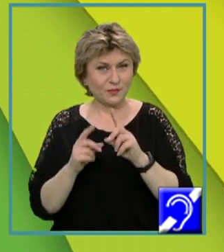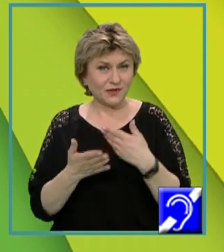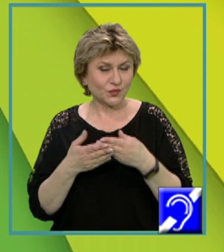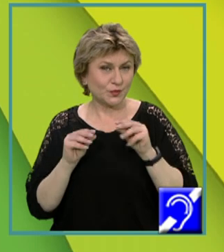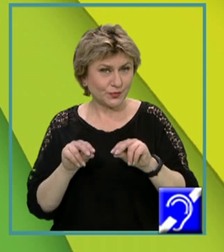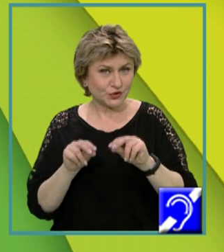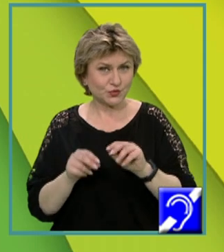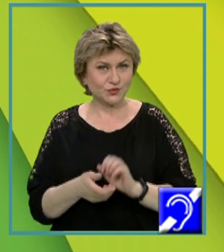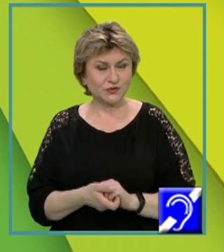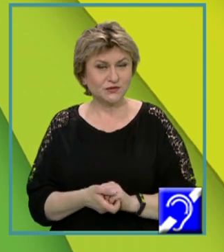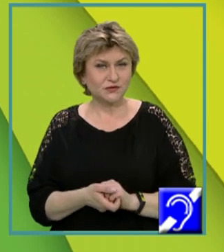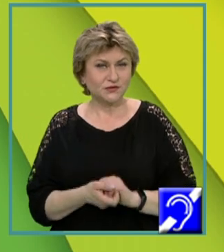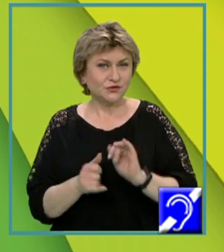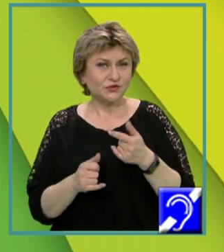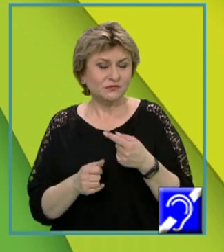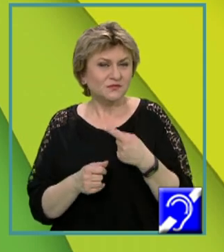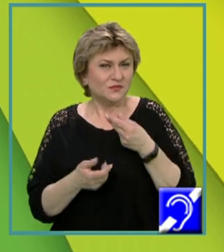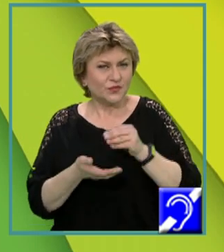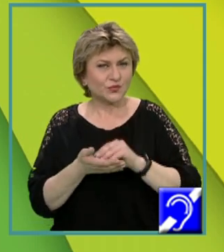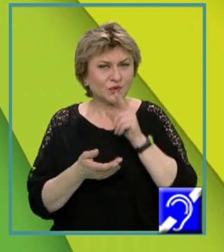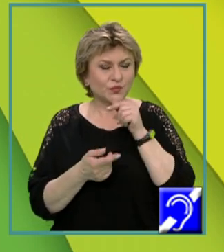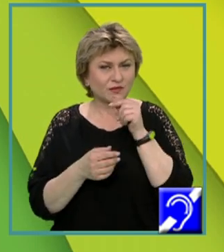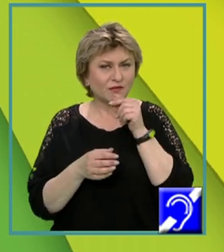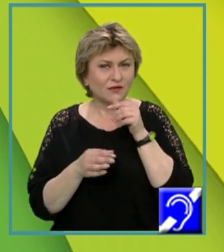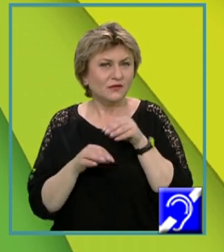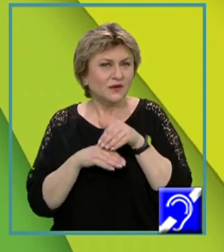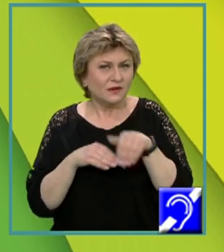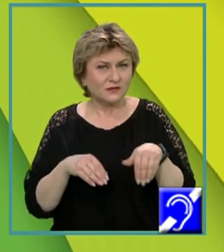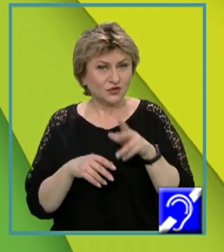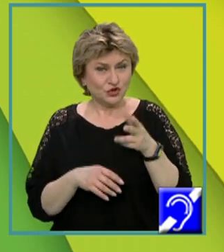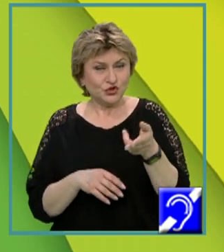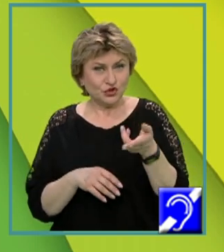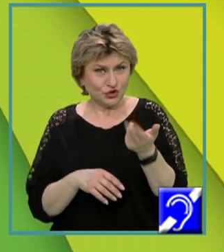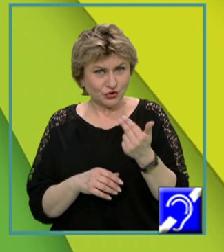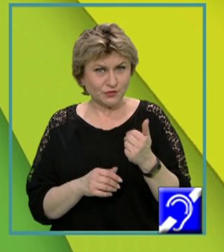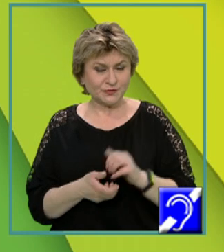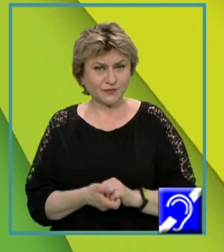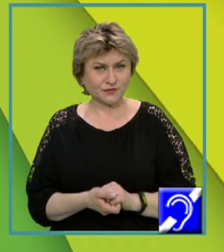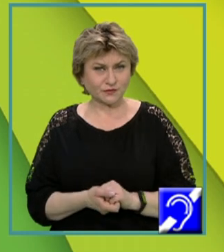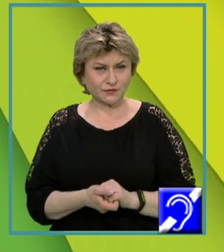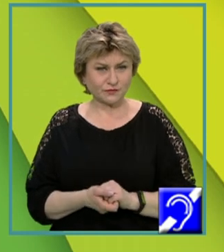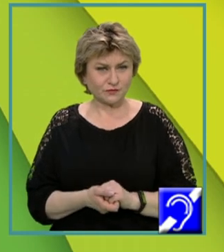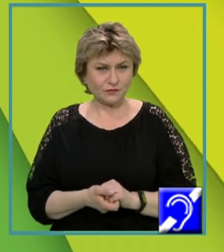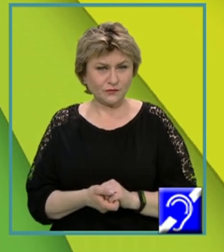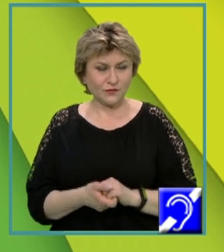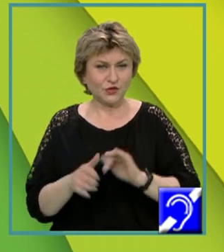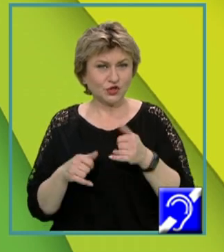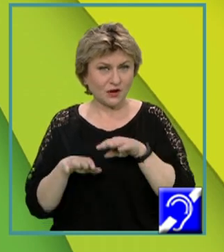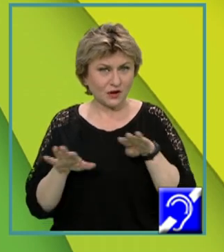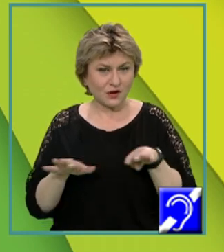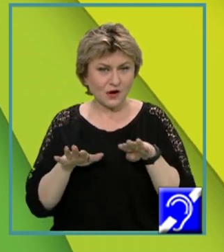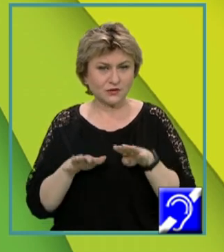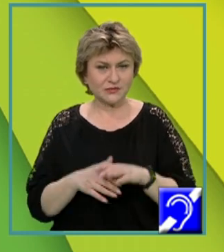instrucțiuni situată între liniile 15 și 19.